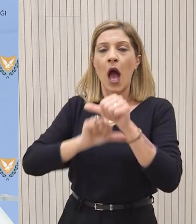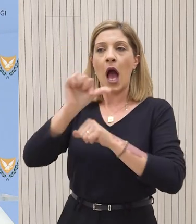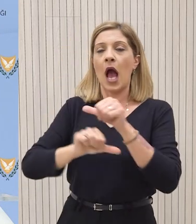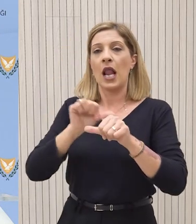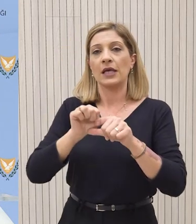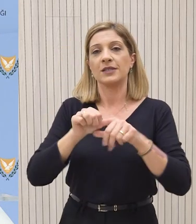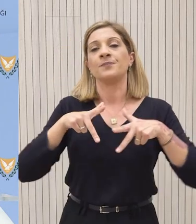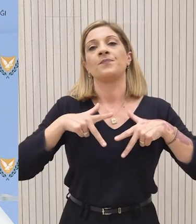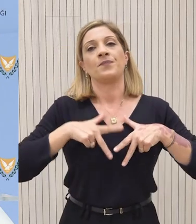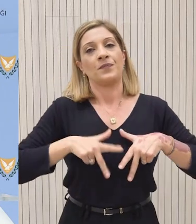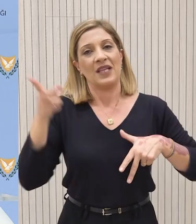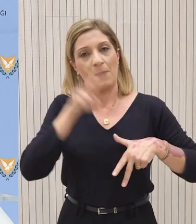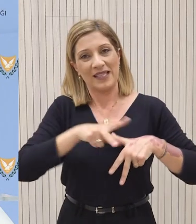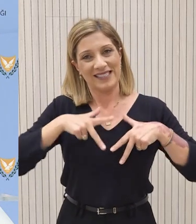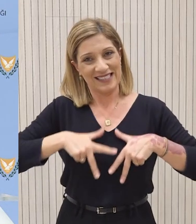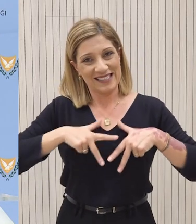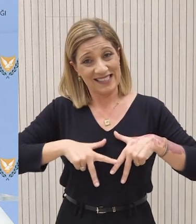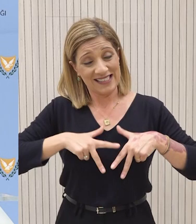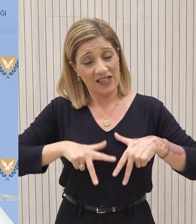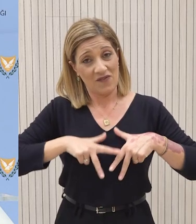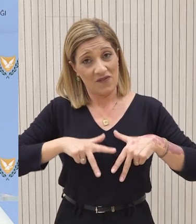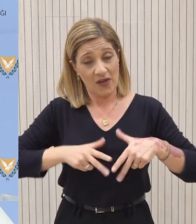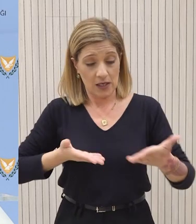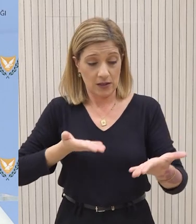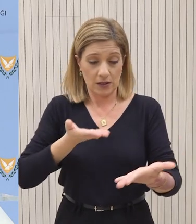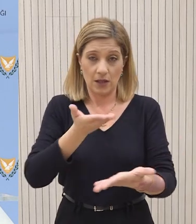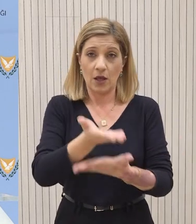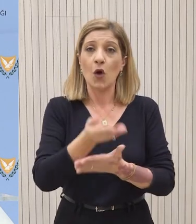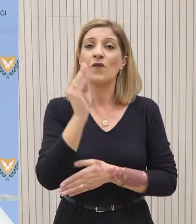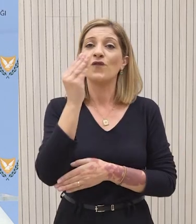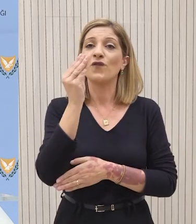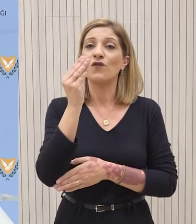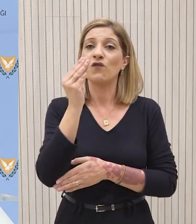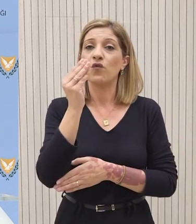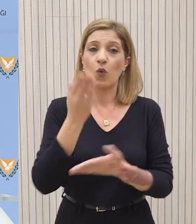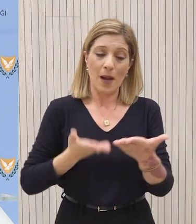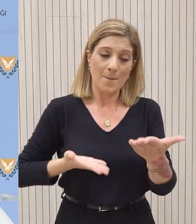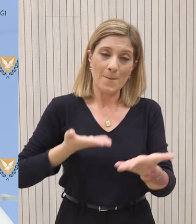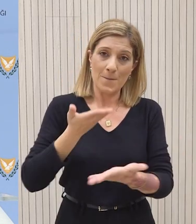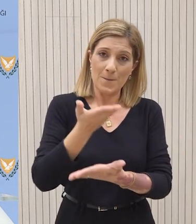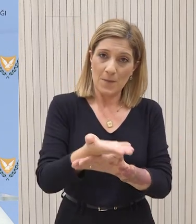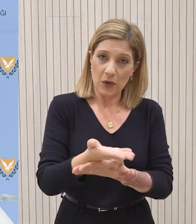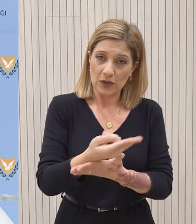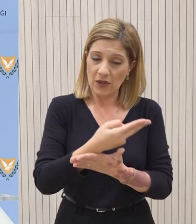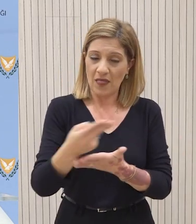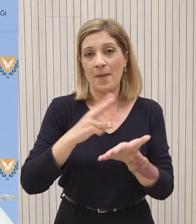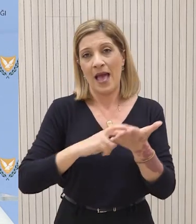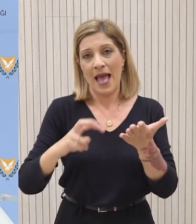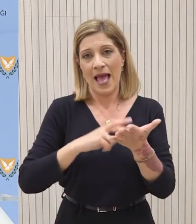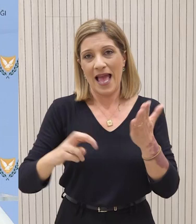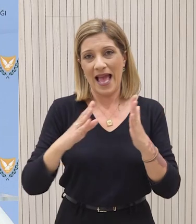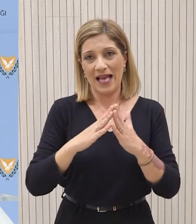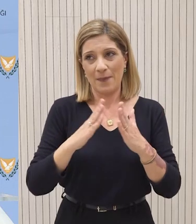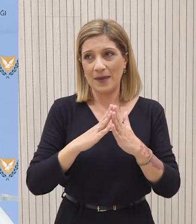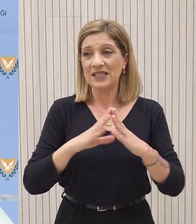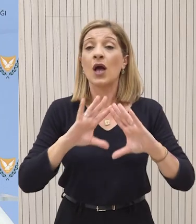Η κυβέρνηση έχει καταθέσει, έχει υποβάλει ενώπιον της Βουλής των Αντιπροσώπων το πλαίσιο των προντάσεων της για την διαχείριση των εκπίσεων. Για